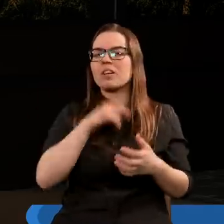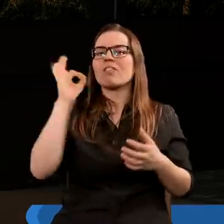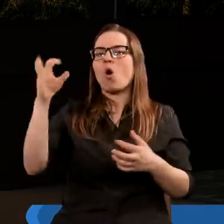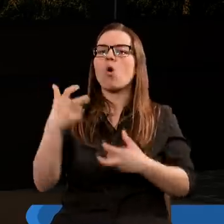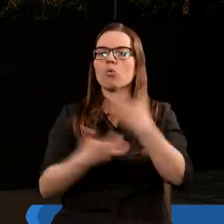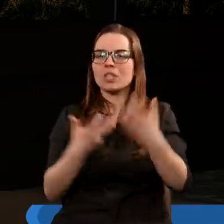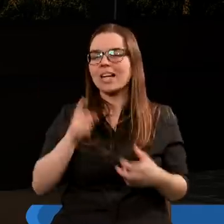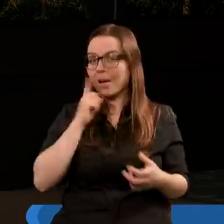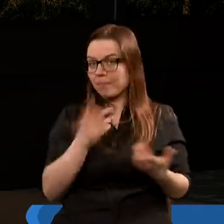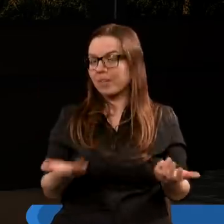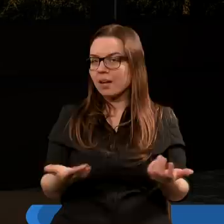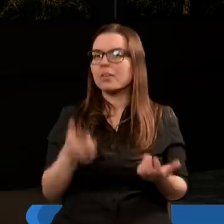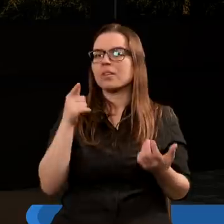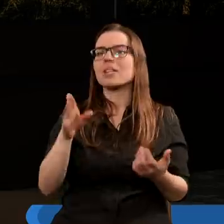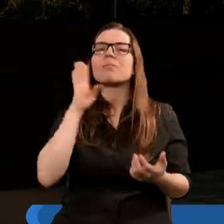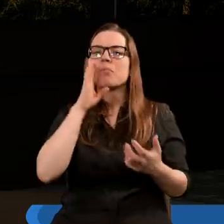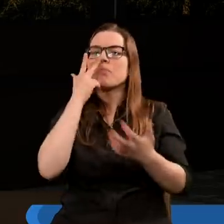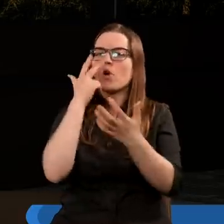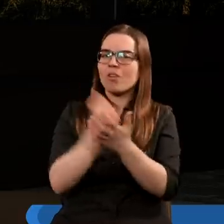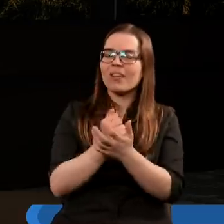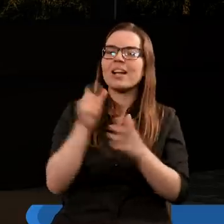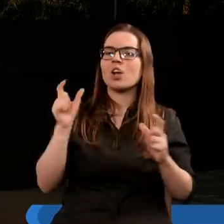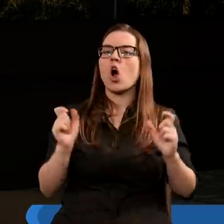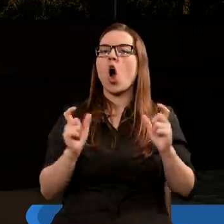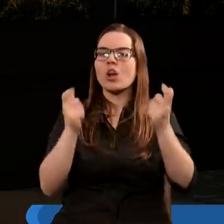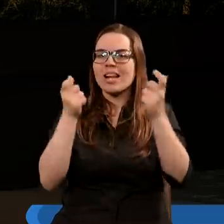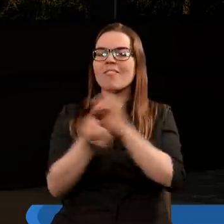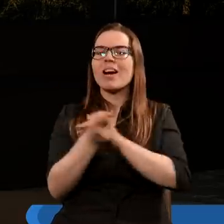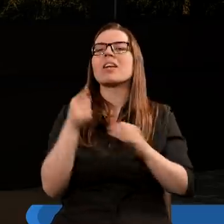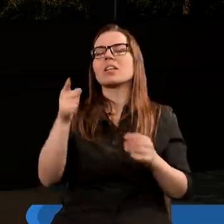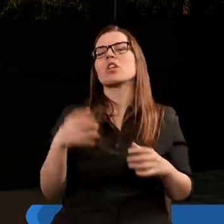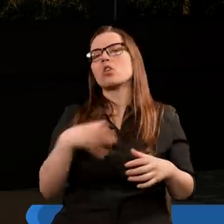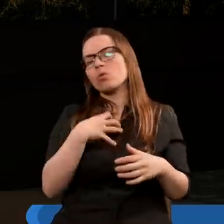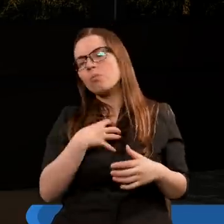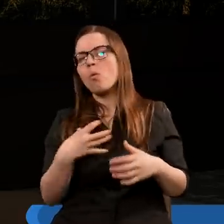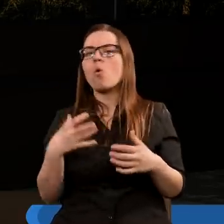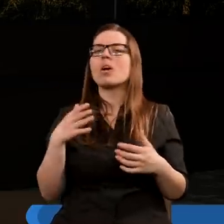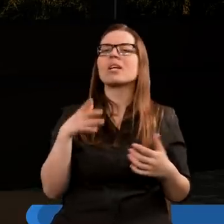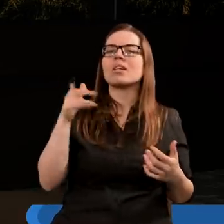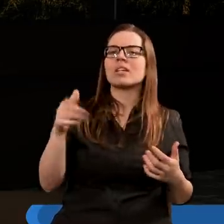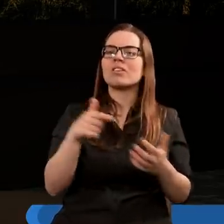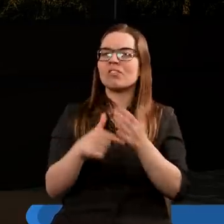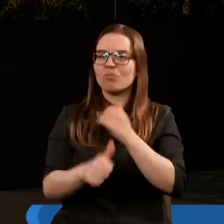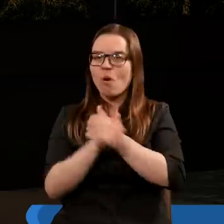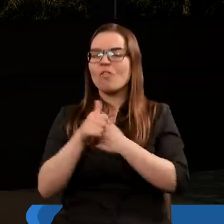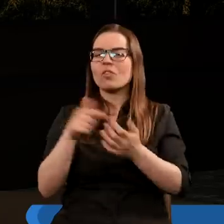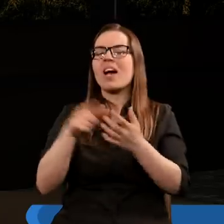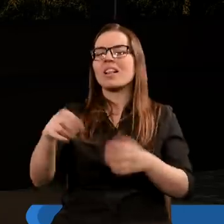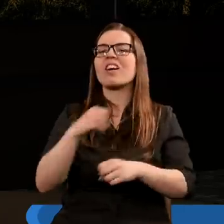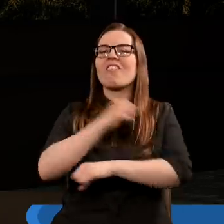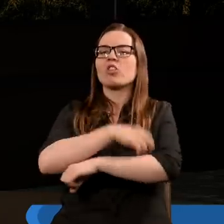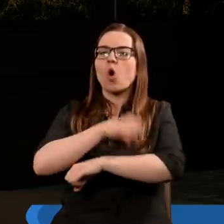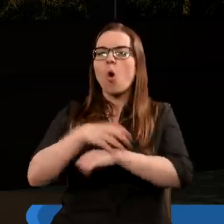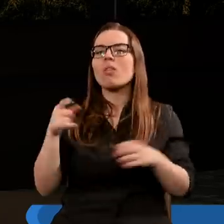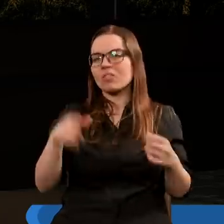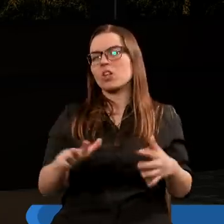uczynkach, tak? Czyli tak jakby potwierdzenie, konsekwencja, że odczuwali bóle i z powodu właśnie tych wrzodów, tak?